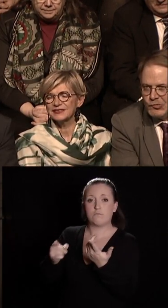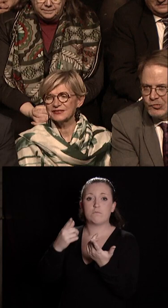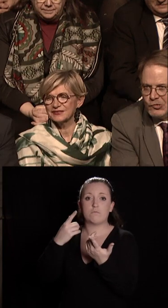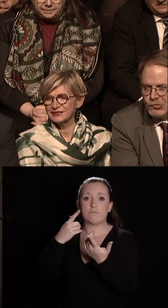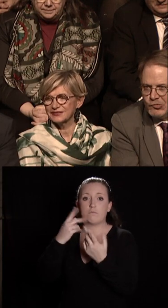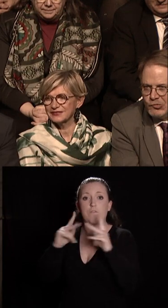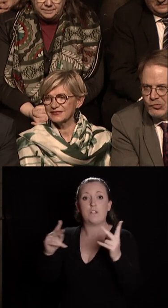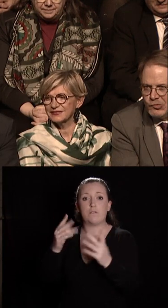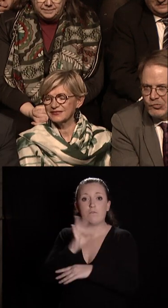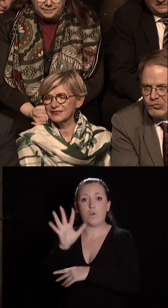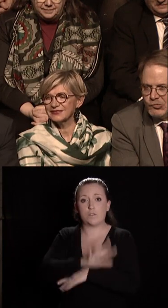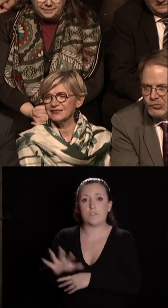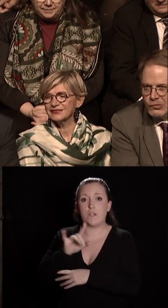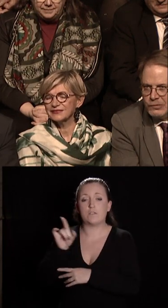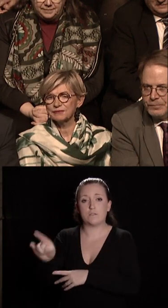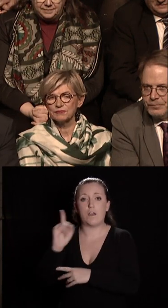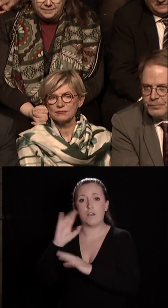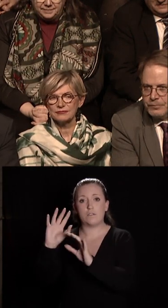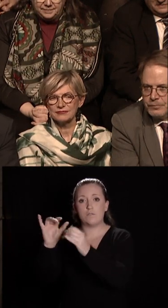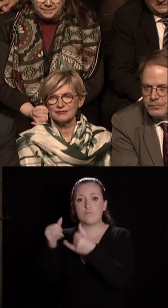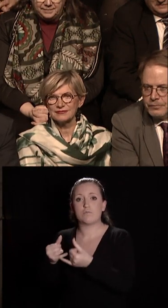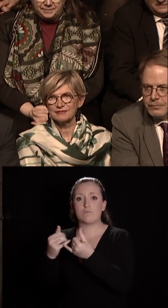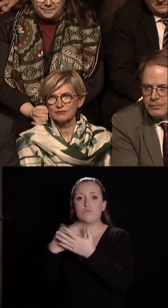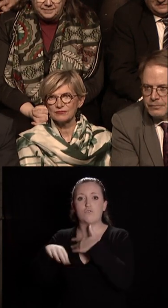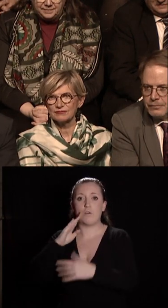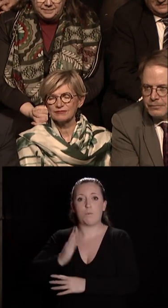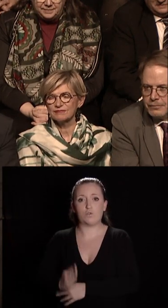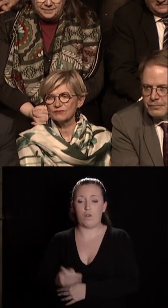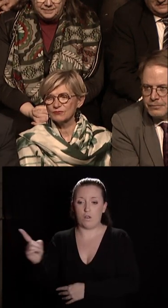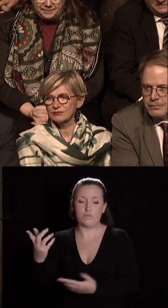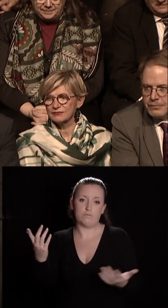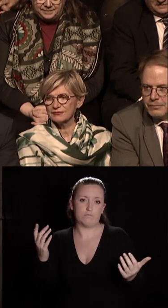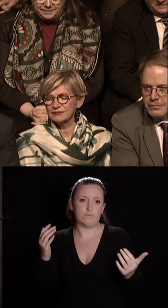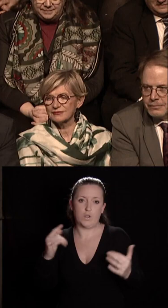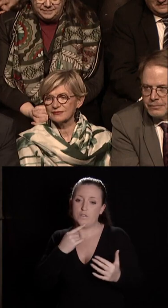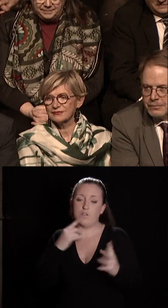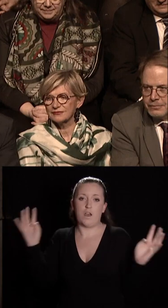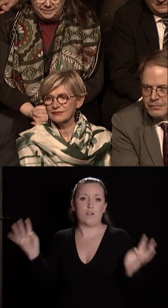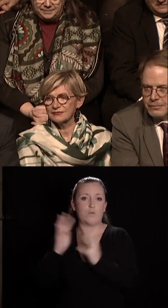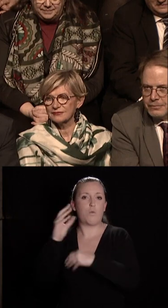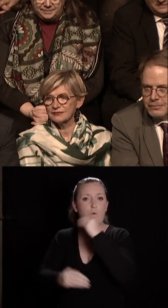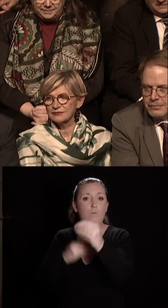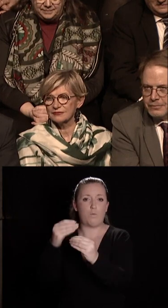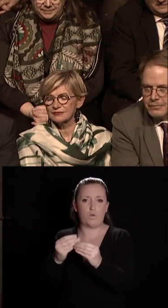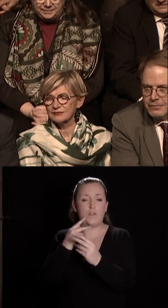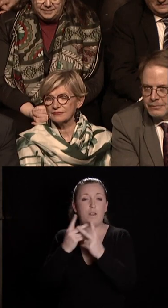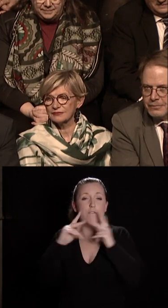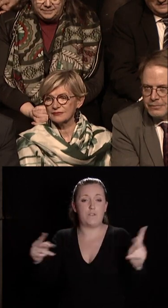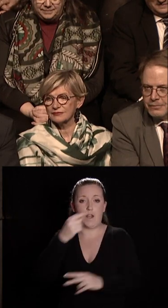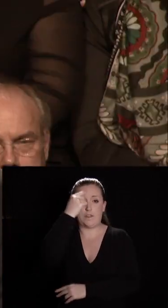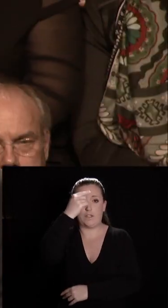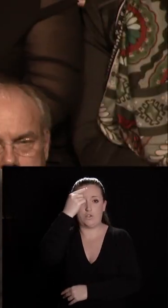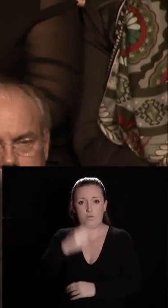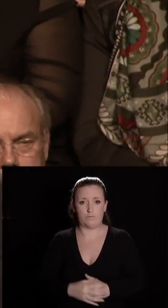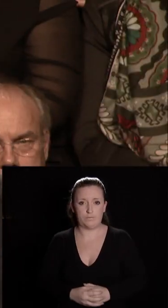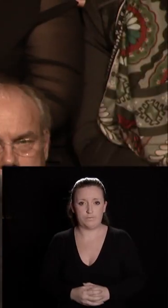Smart City Awards à Barcelone, excusez du peu, bref, au rassemblement mondial des villes intelligentes.